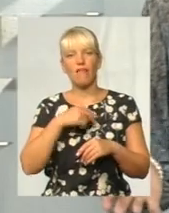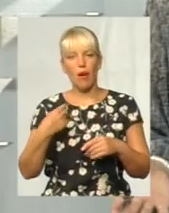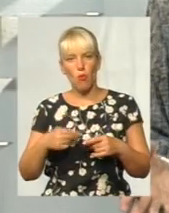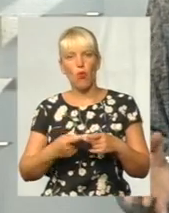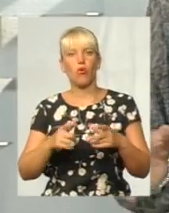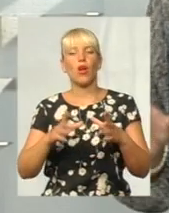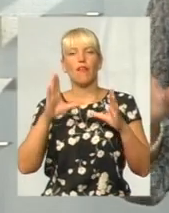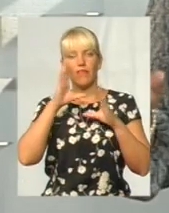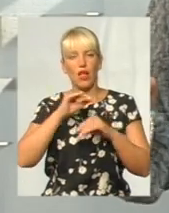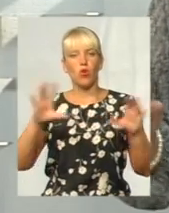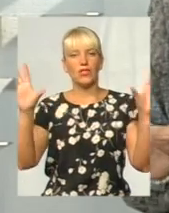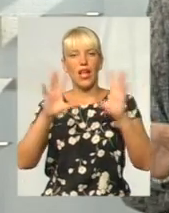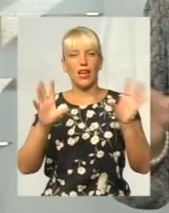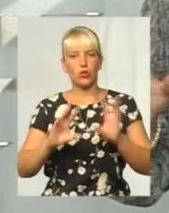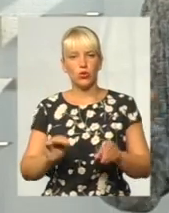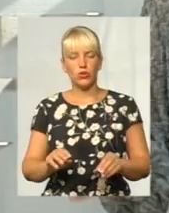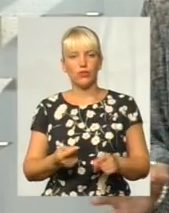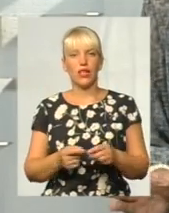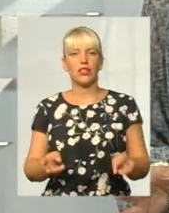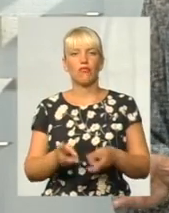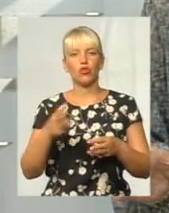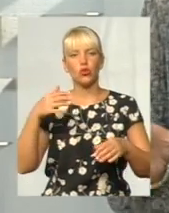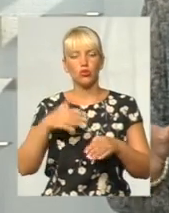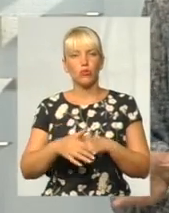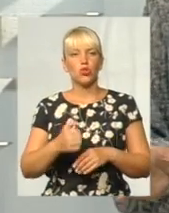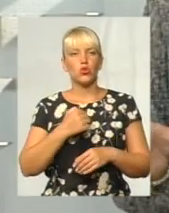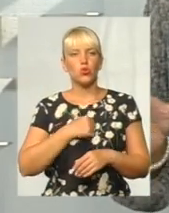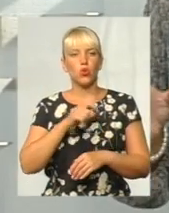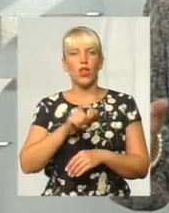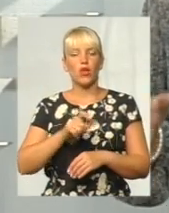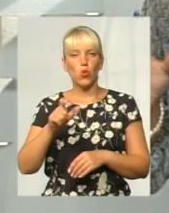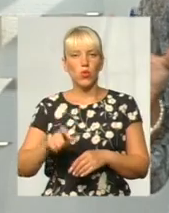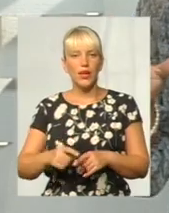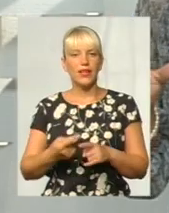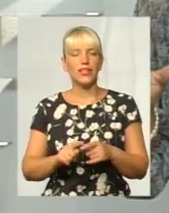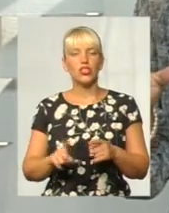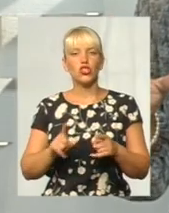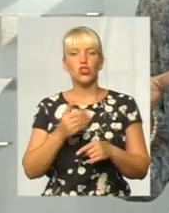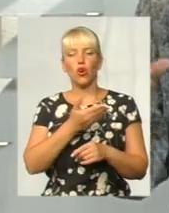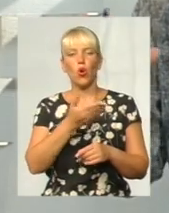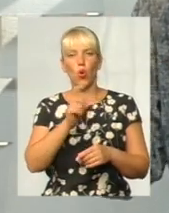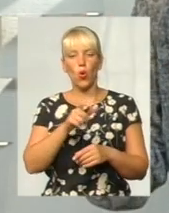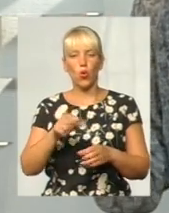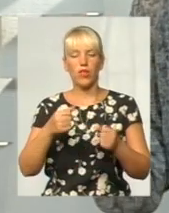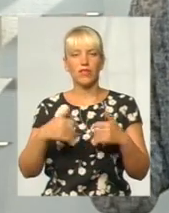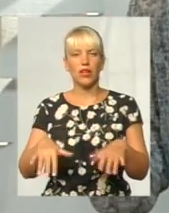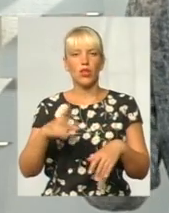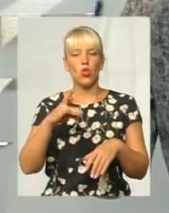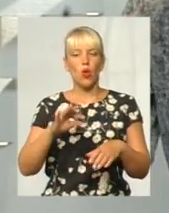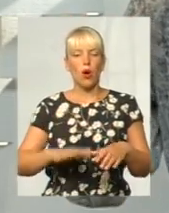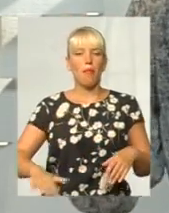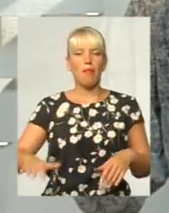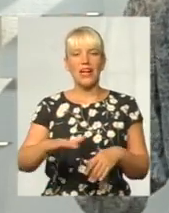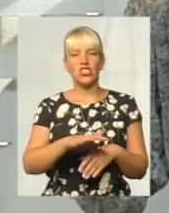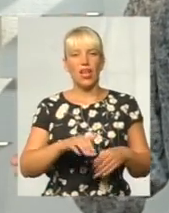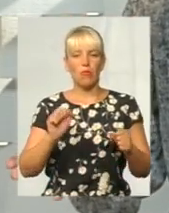вдалося локалізувати. Зрозуміло, шкода людей і те, що вони втратили, але масштаби могли бути